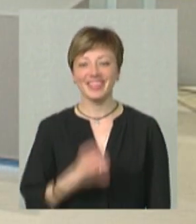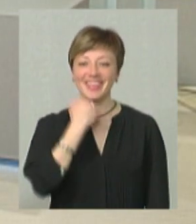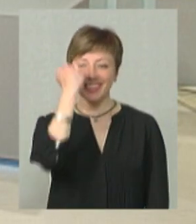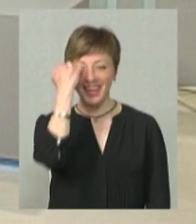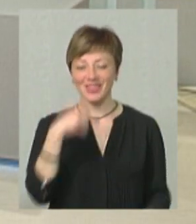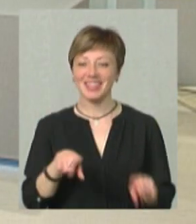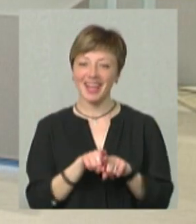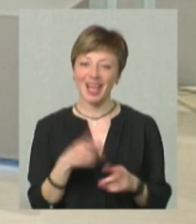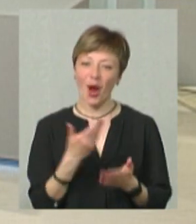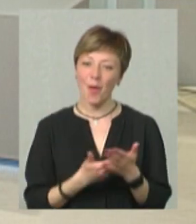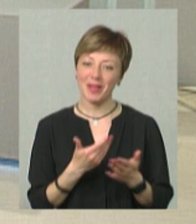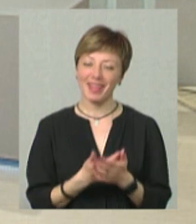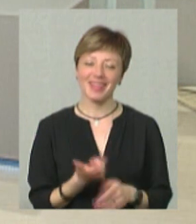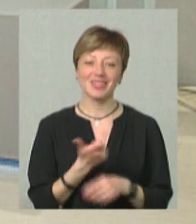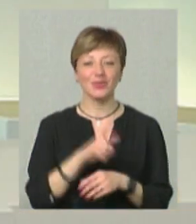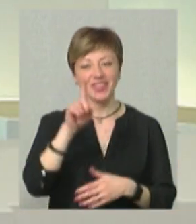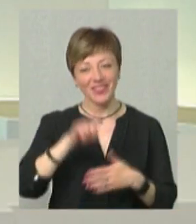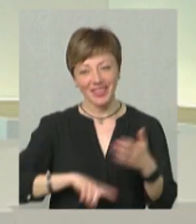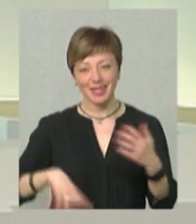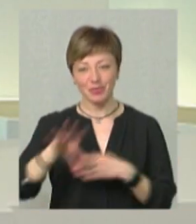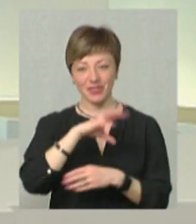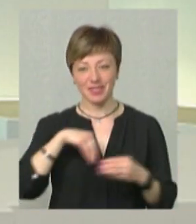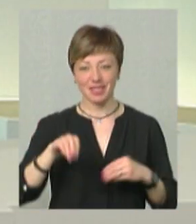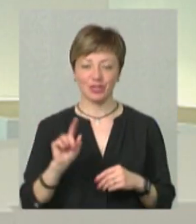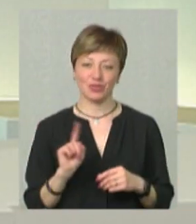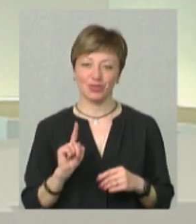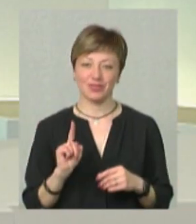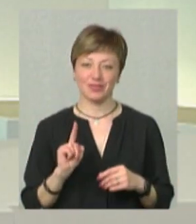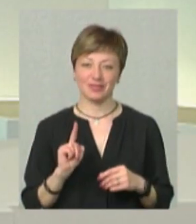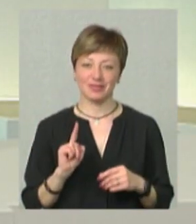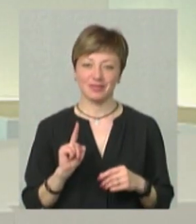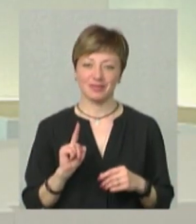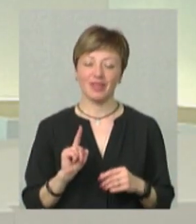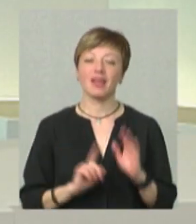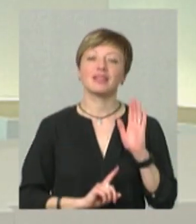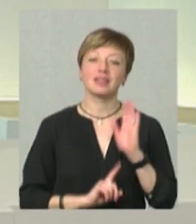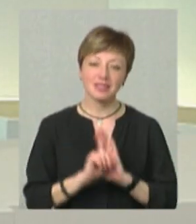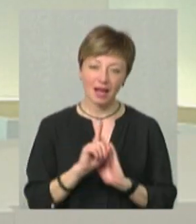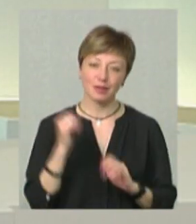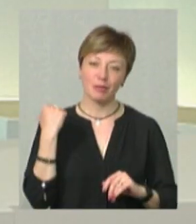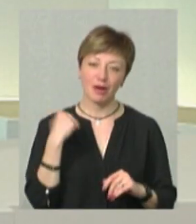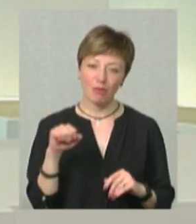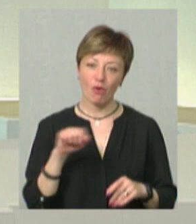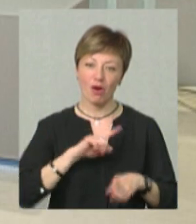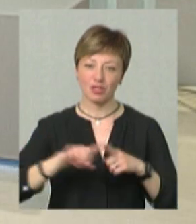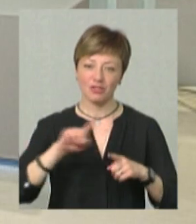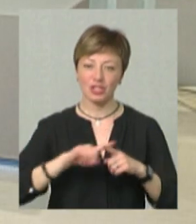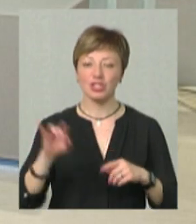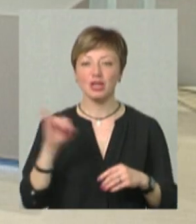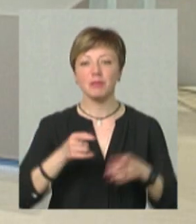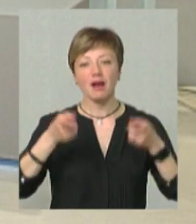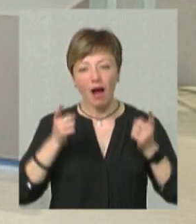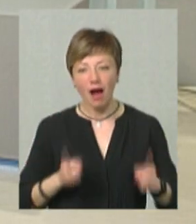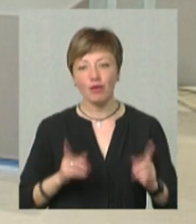дякую вам за такі рекомендації. Дуже віримо всі, що настане перемога якомога швидше, і ми